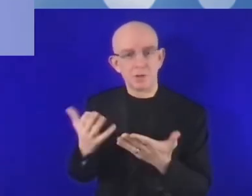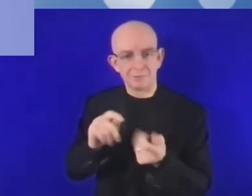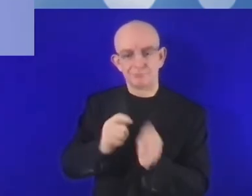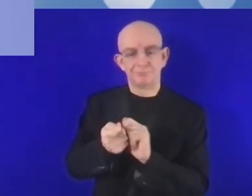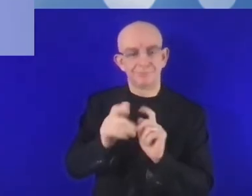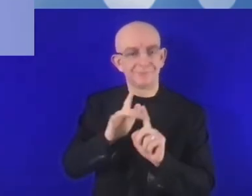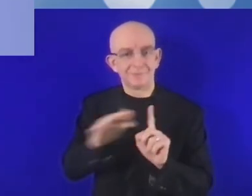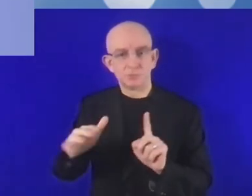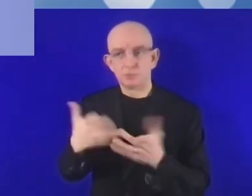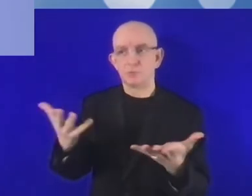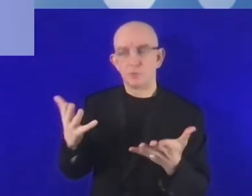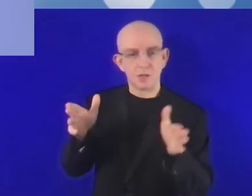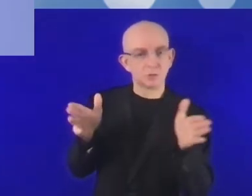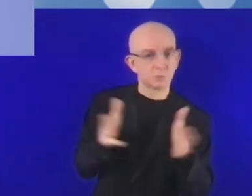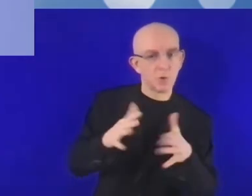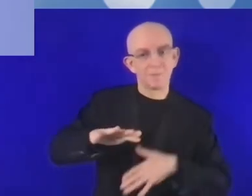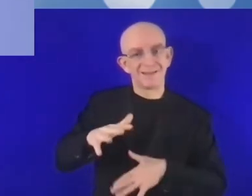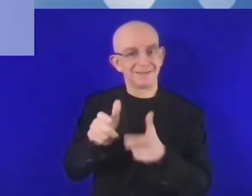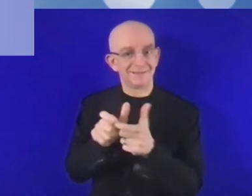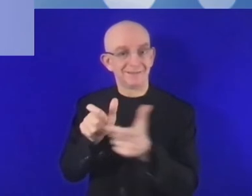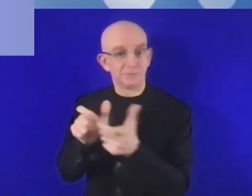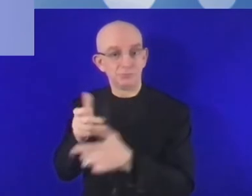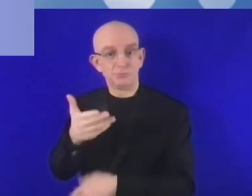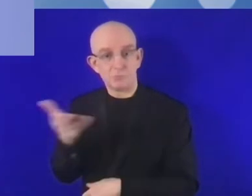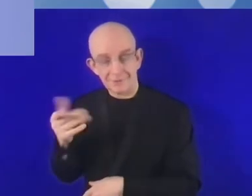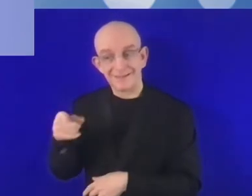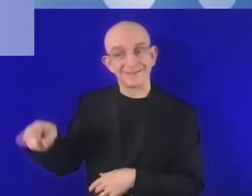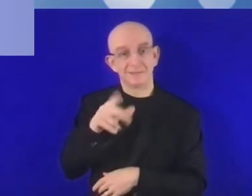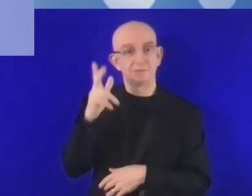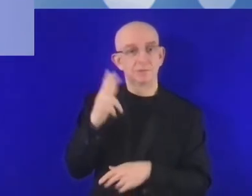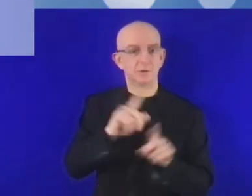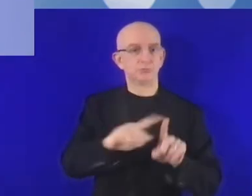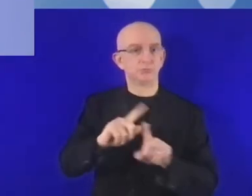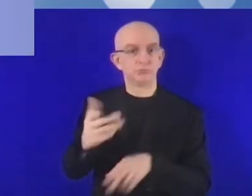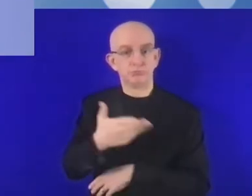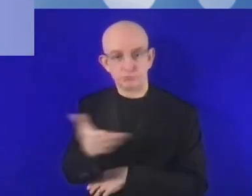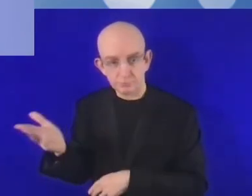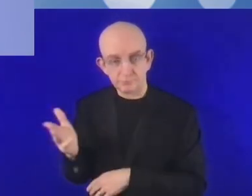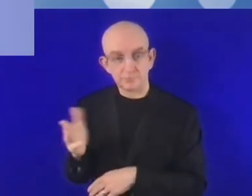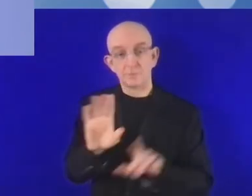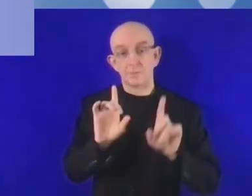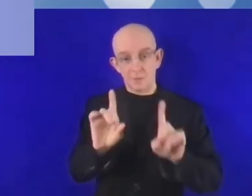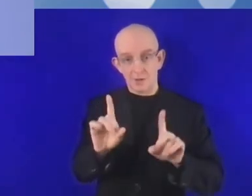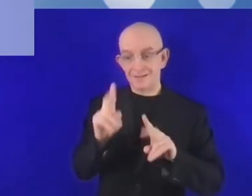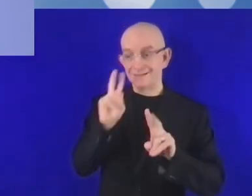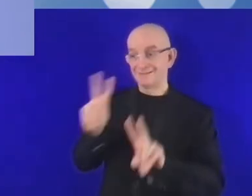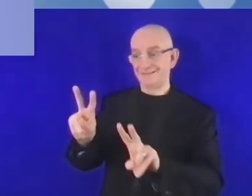małych i średnich przedsiębiorstw oraz start-upów. Patrząc na to z takiej szerszej perspektywy rynkowej